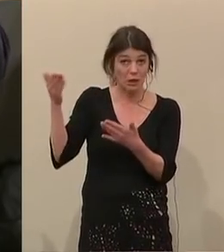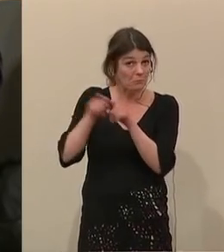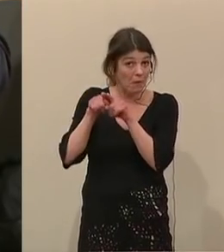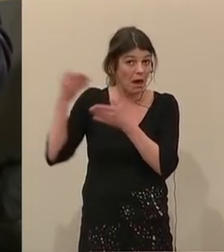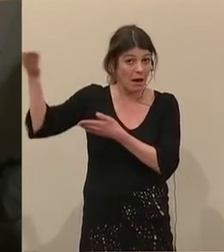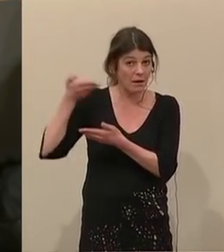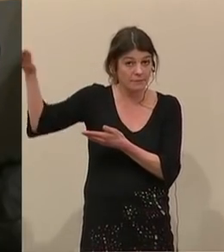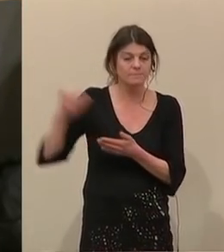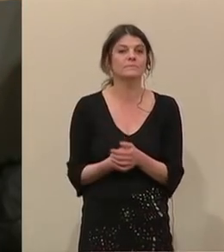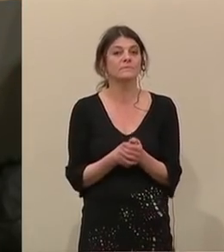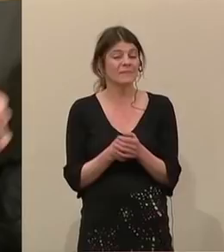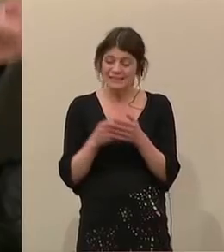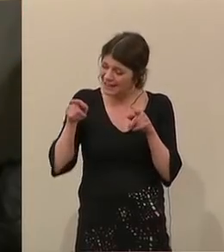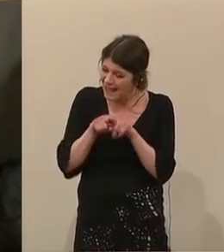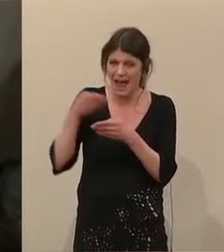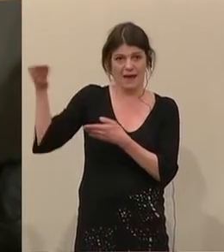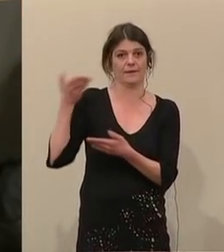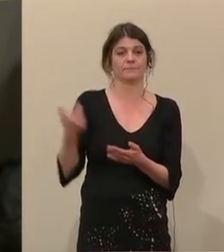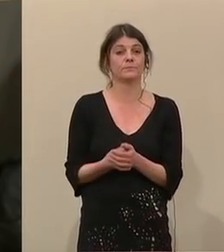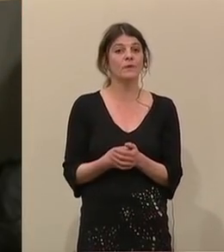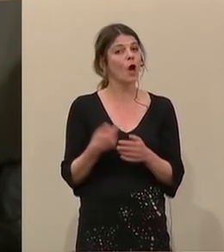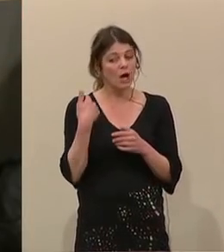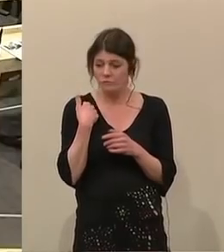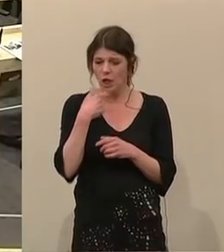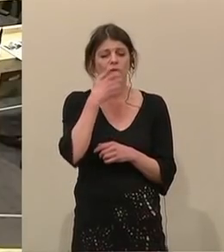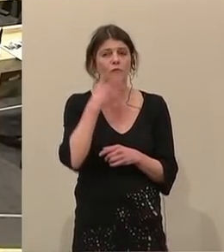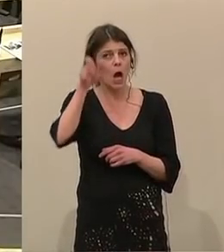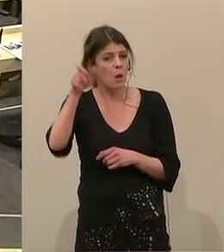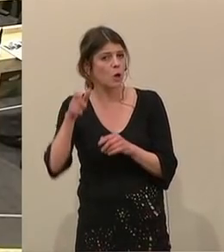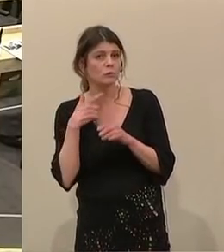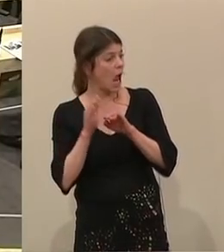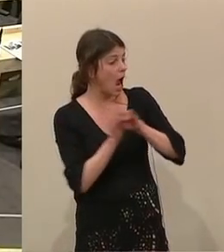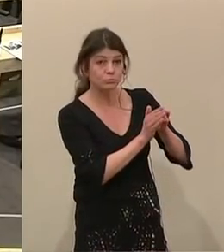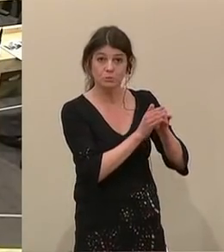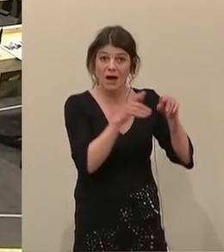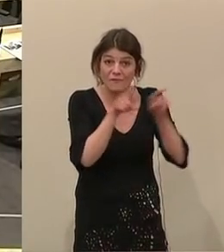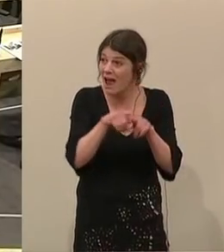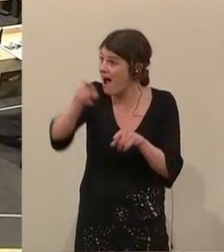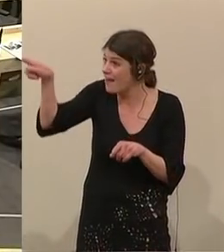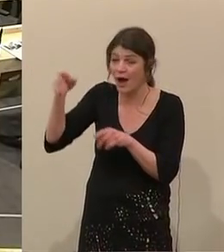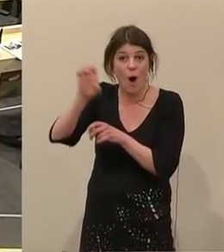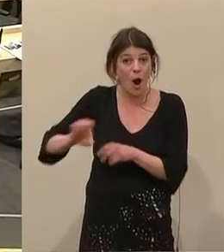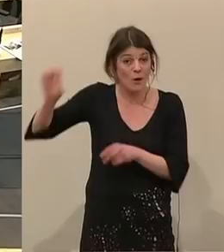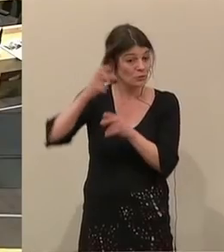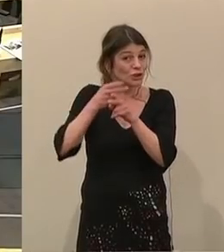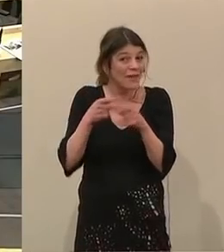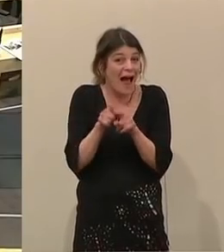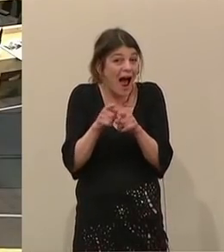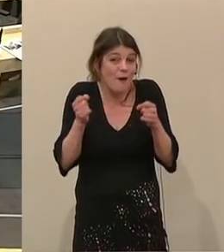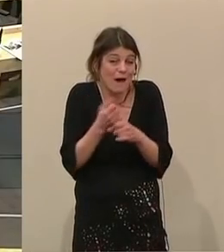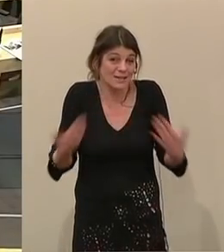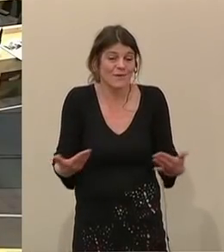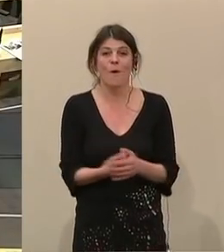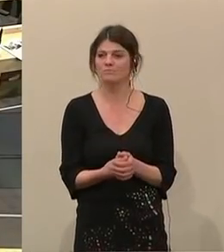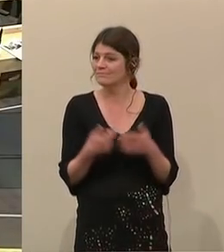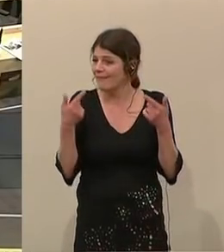liegt genau im europäischen Schnitt. Und wir schieben nach Afghanistan ab, genau so wie es andere europäische Staaten auch